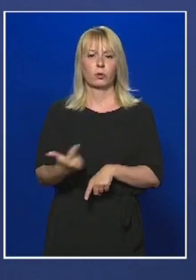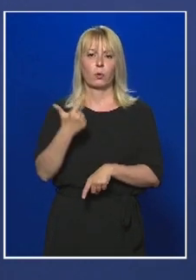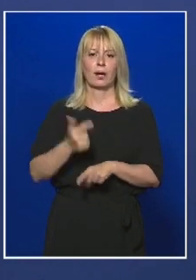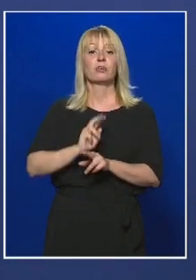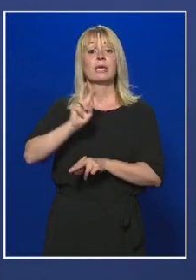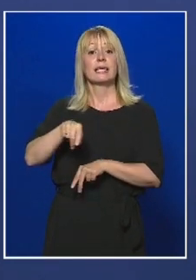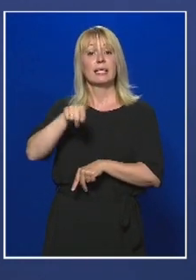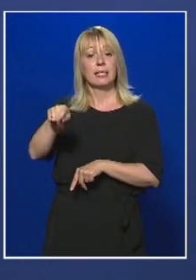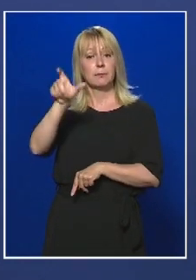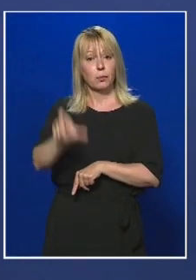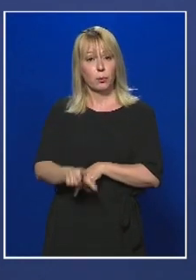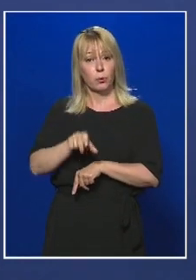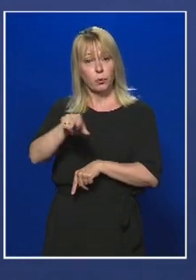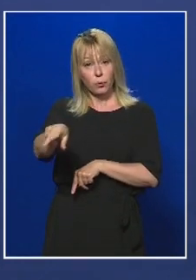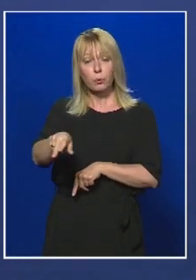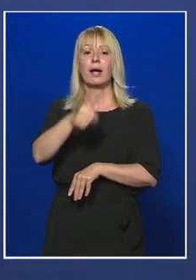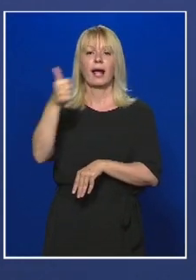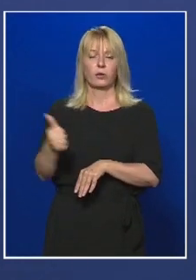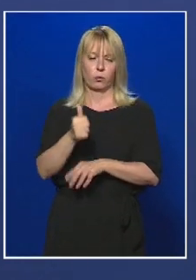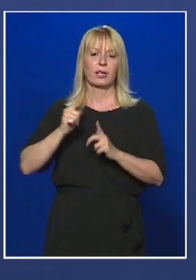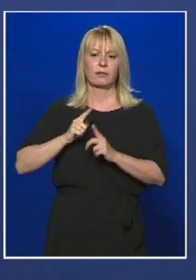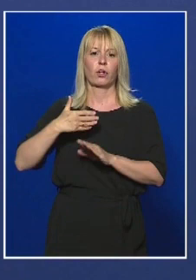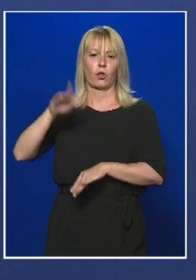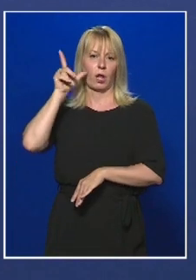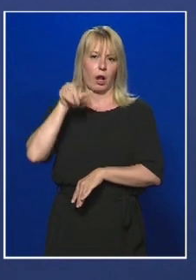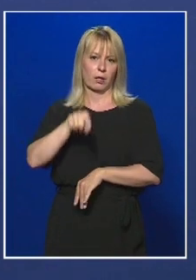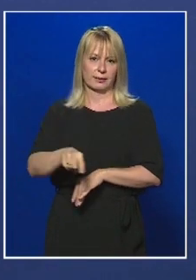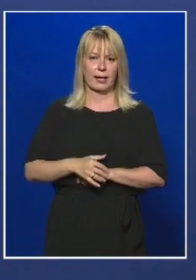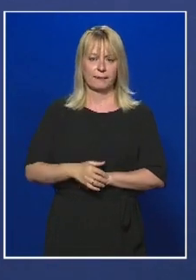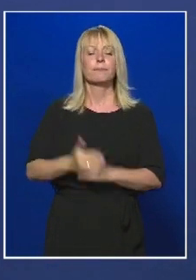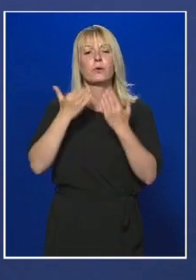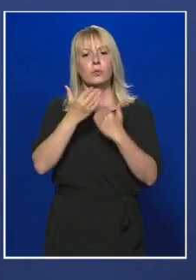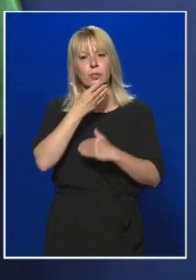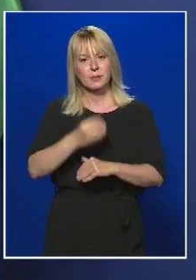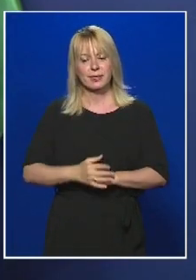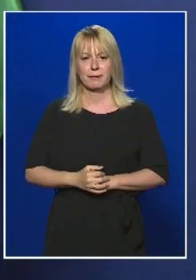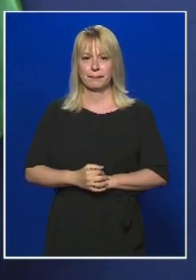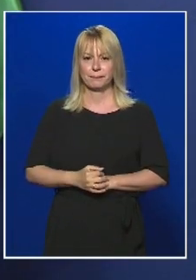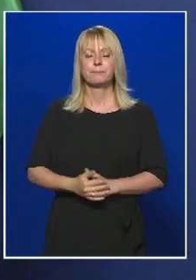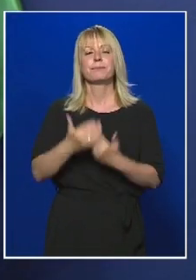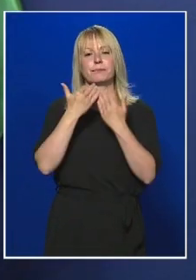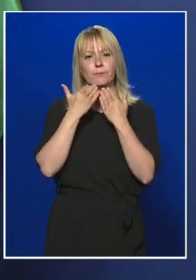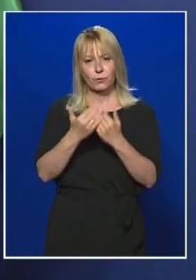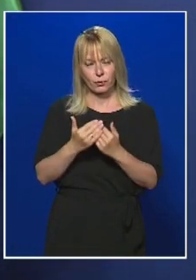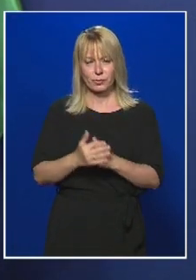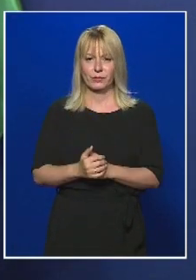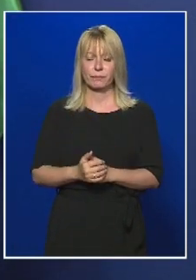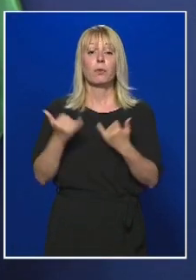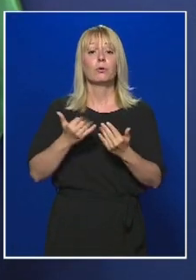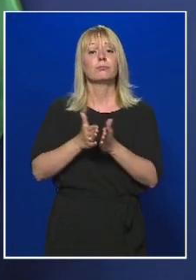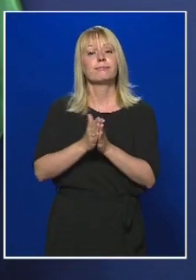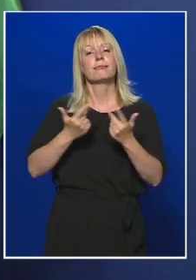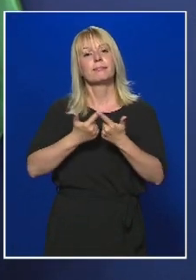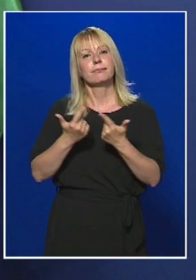kilépő oldalon Nagylak tekintetében 1 órás várakozási idővel kell számolnunk. Köszönöm szépen! Köszönöm a lezretes úr! Most pedig kérem,